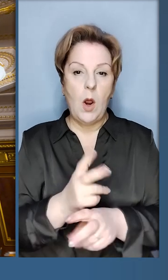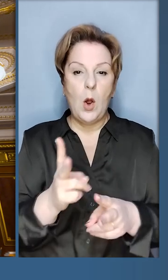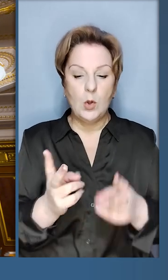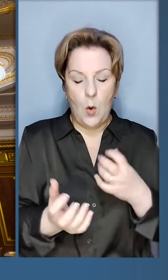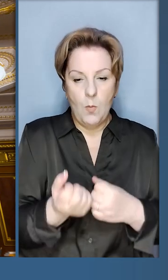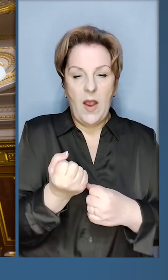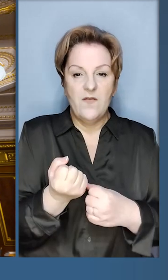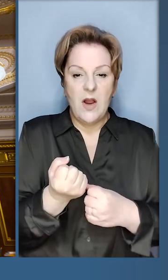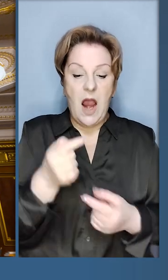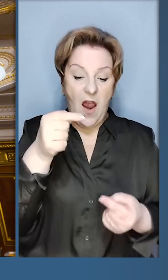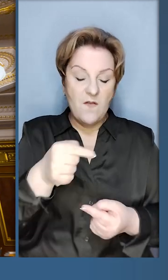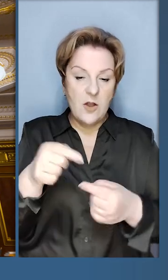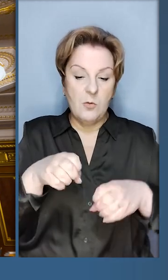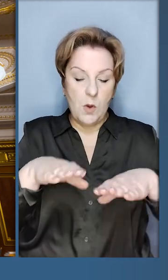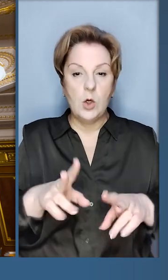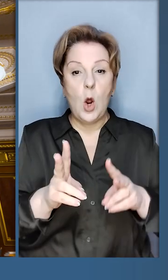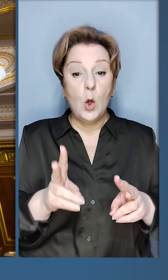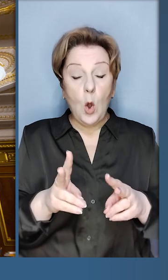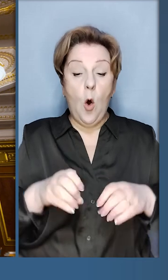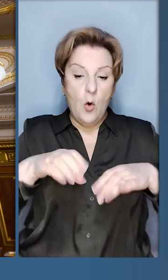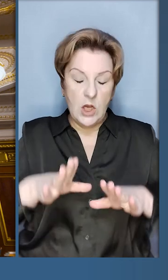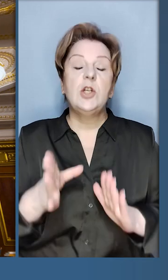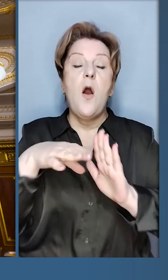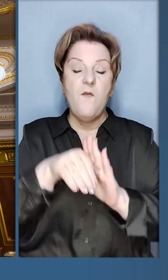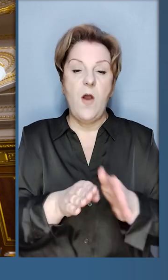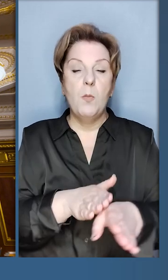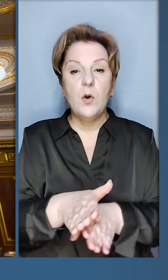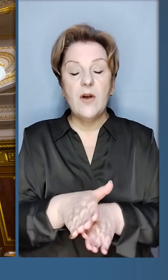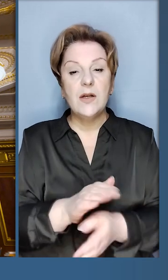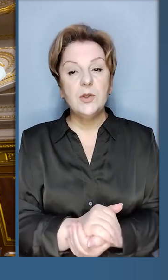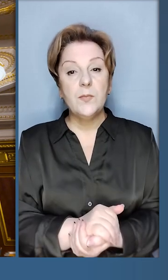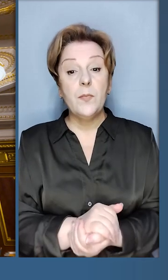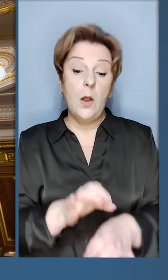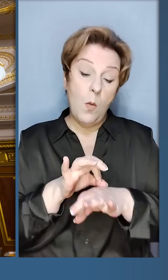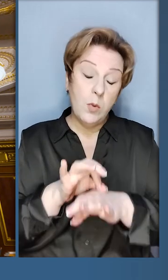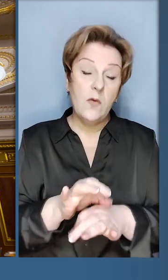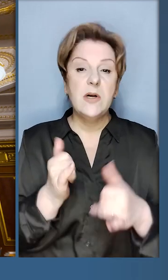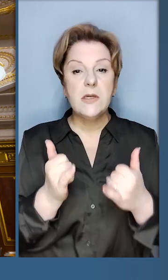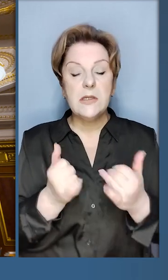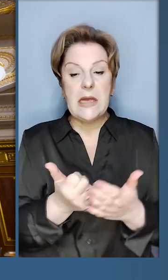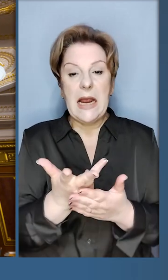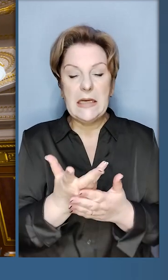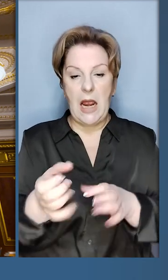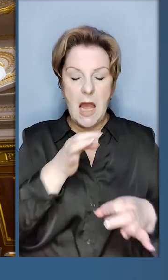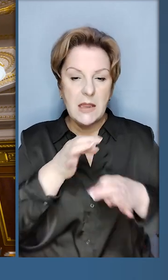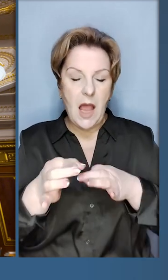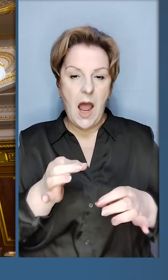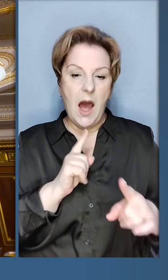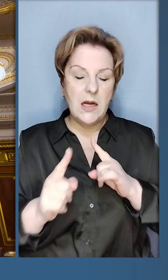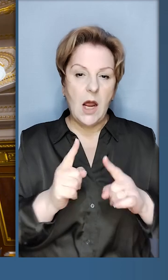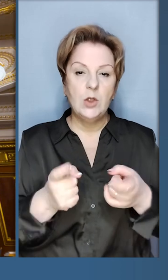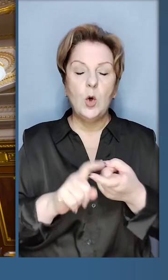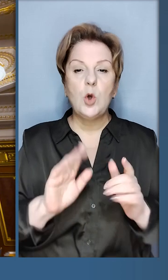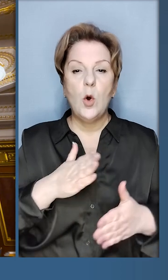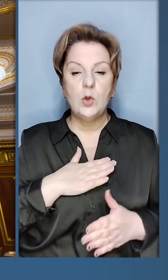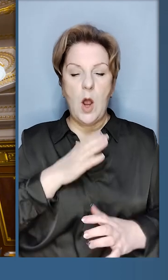хто підтримує відповідні рішення, хто їх впроваджує. Провів сьогодні кілька нарад і